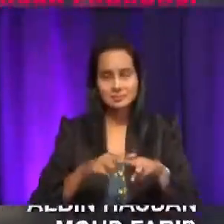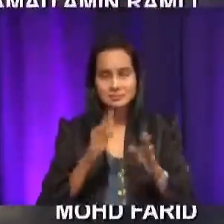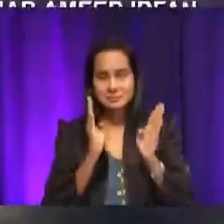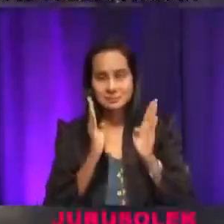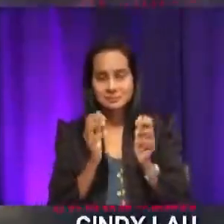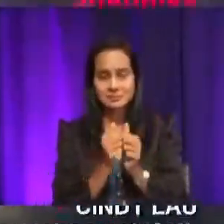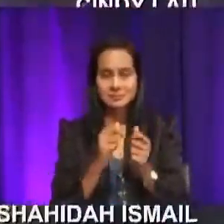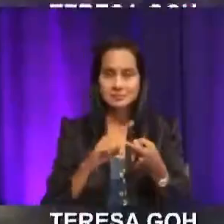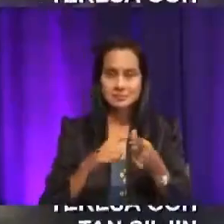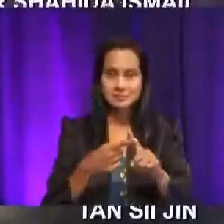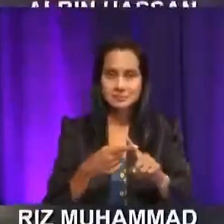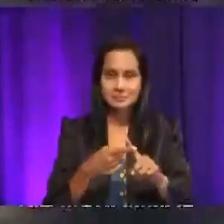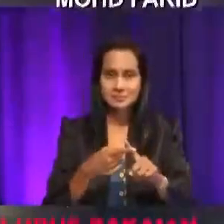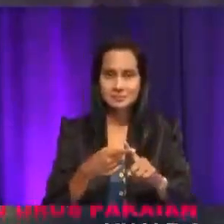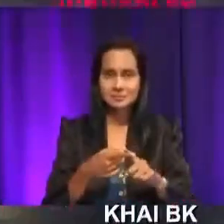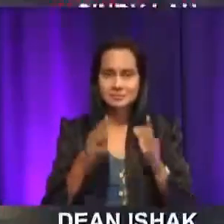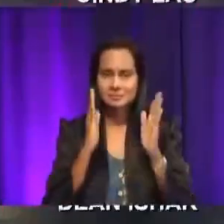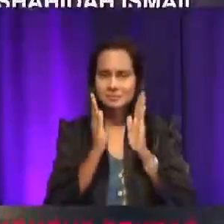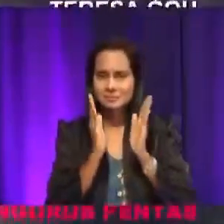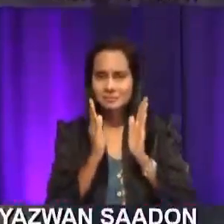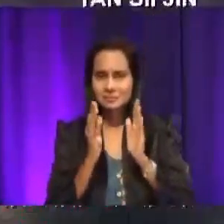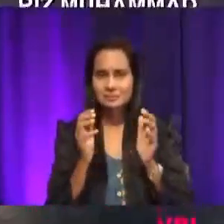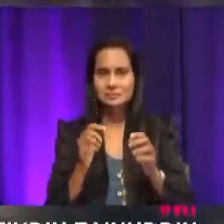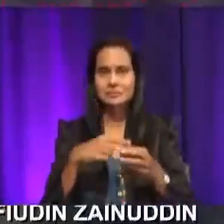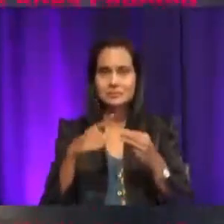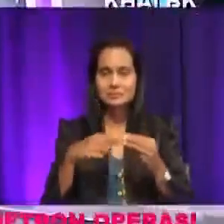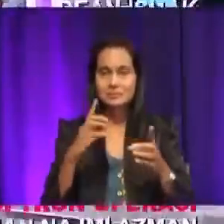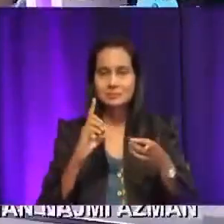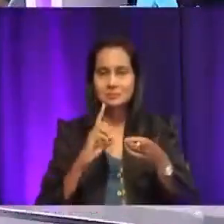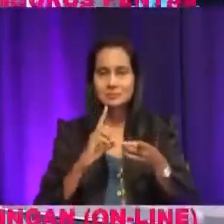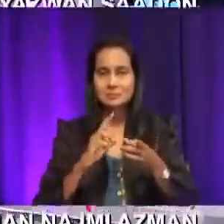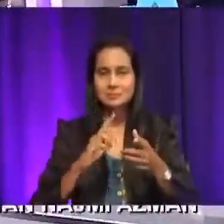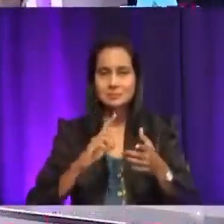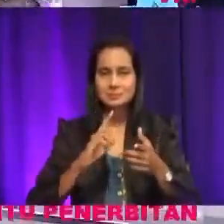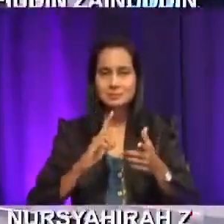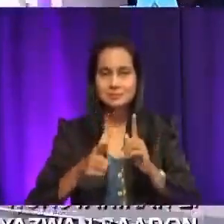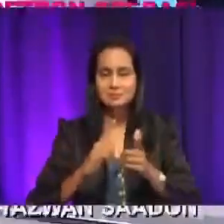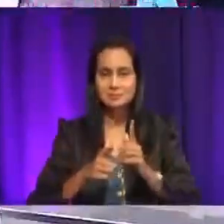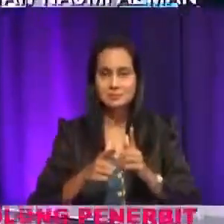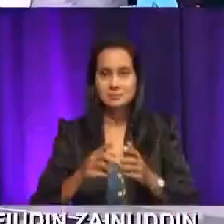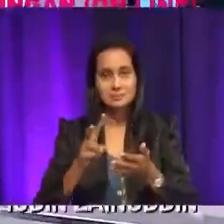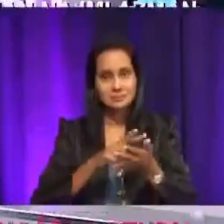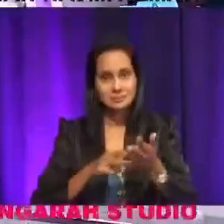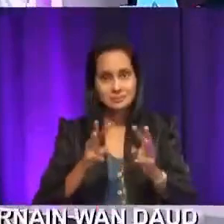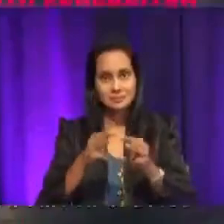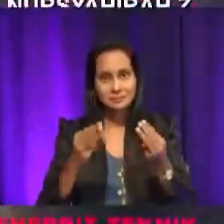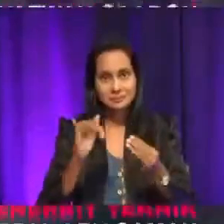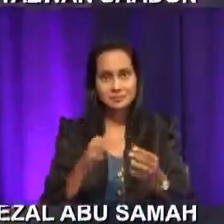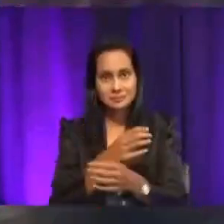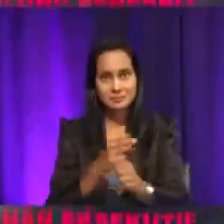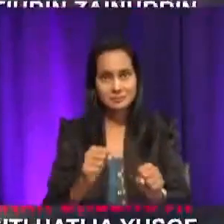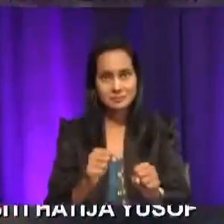bersama rakan. Rancak berbual tentang hobi. Bacalah manual yang disediakan.